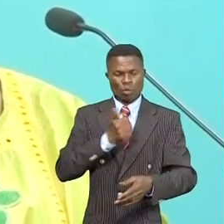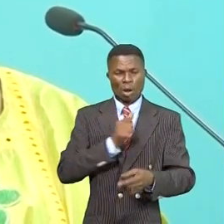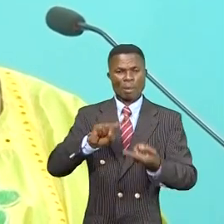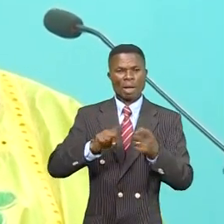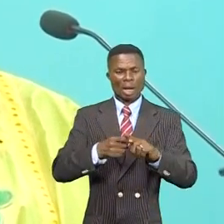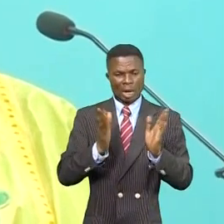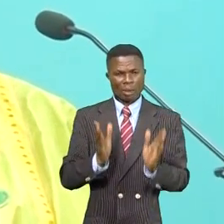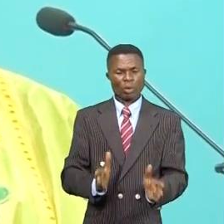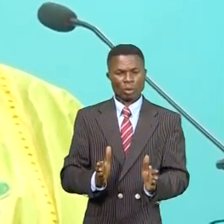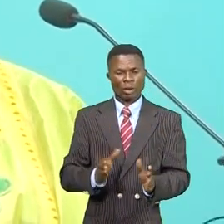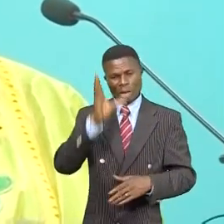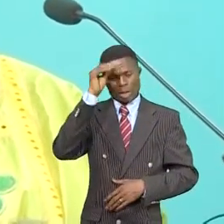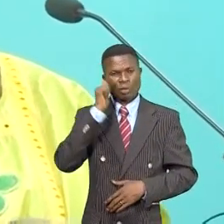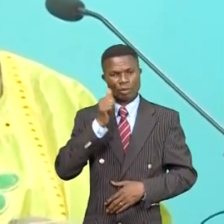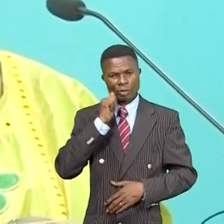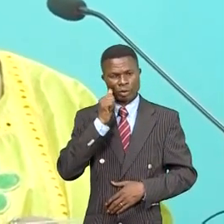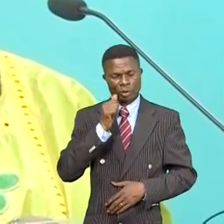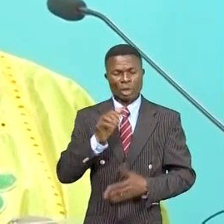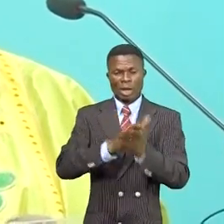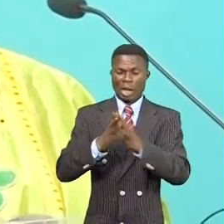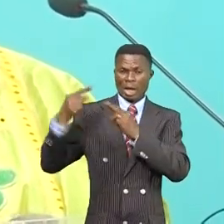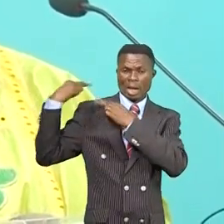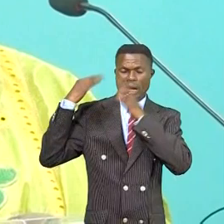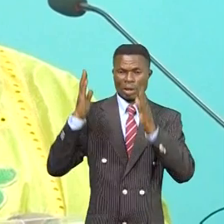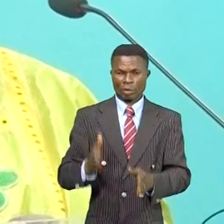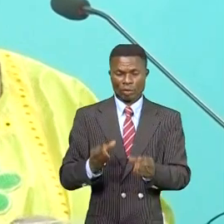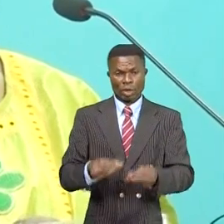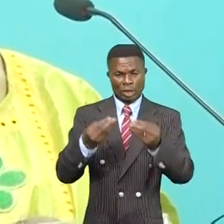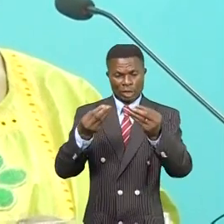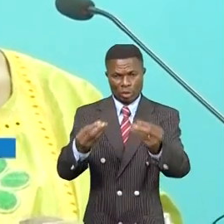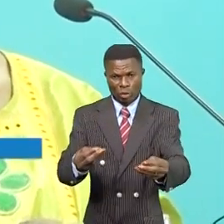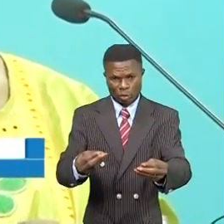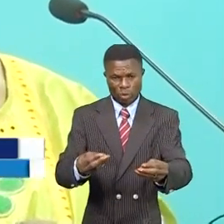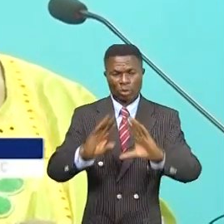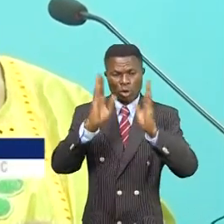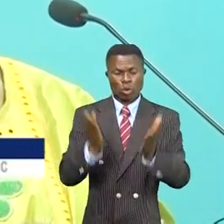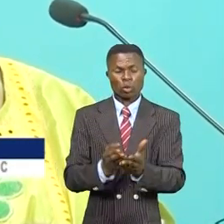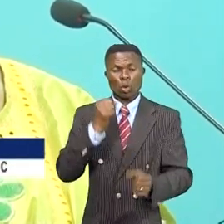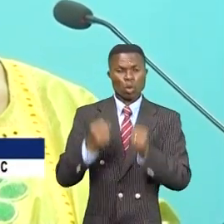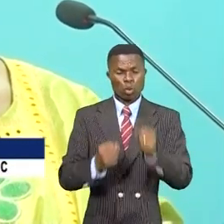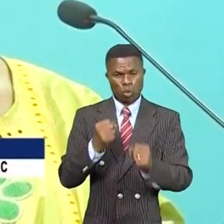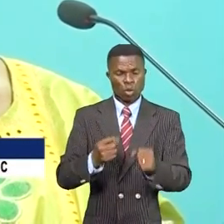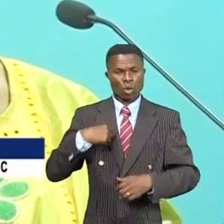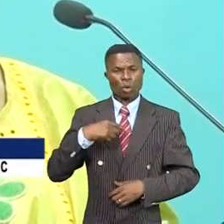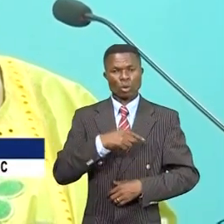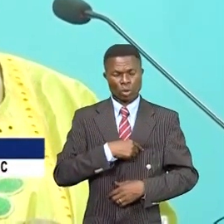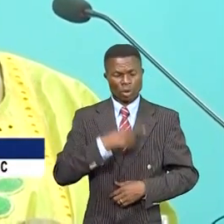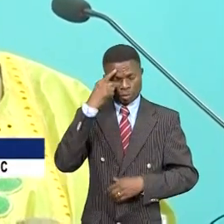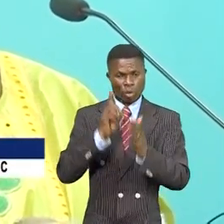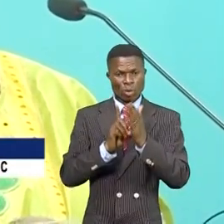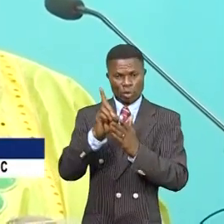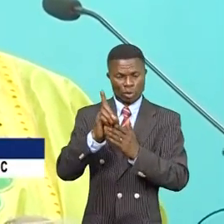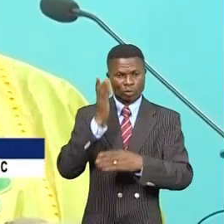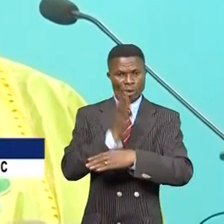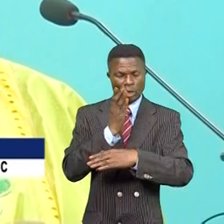collaboratrices, nous avons une responsabilité qui est de mettre en œuvre tous nos efforts pour la résolution du